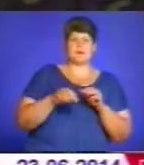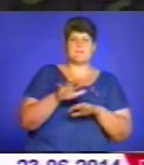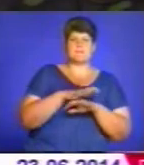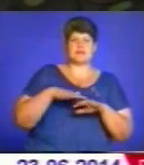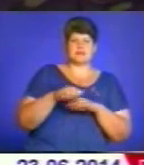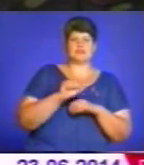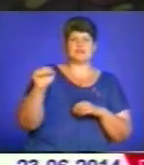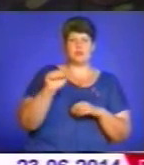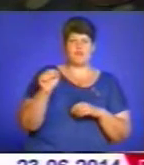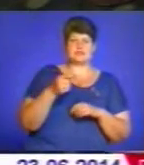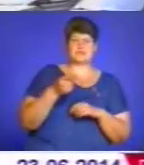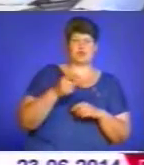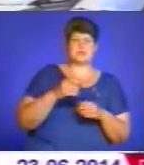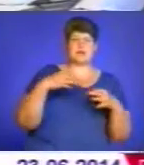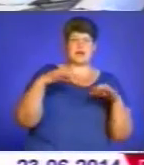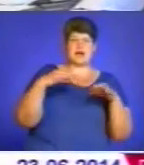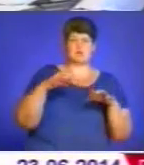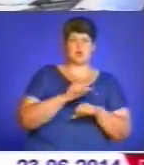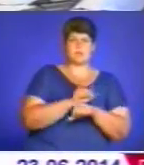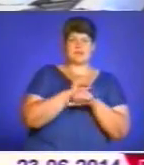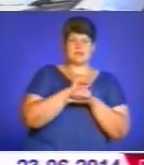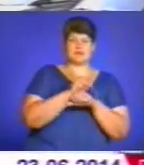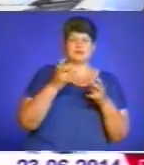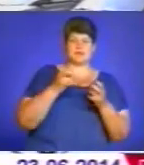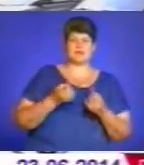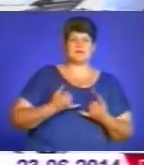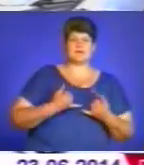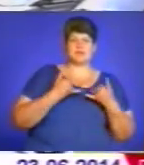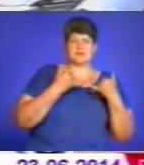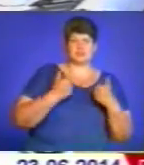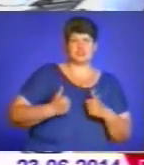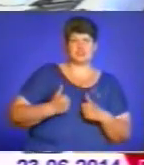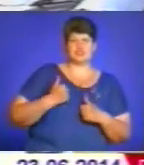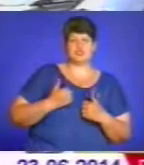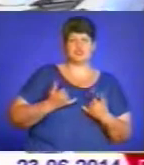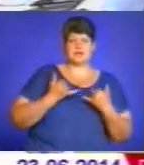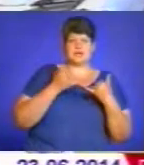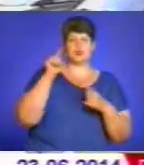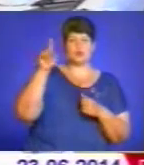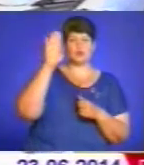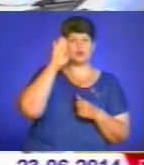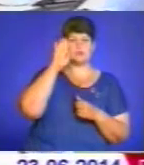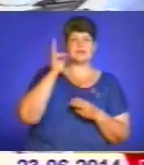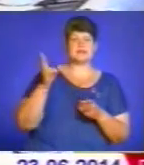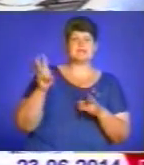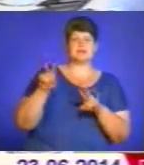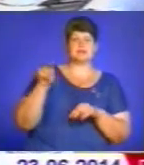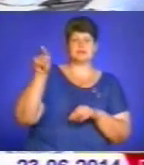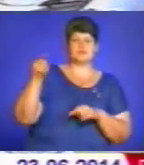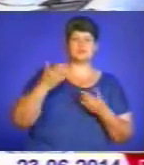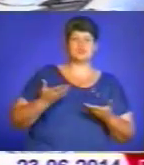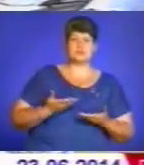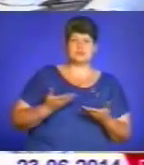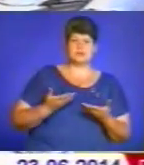і Тернопільський Автомайдани. Треба віддати честь і шану тому хлопцу, який там залишив життя,